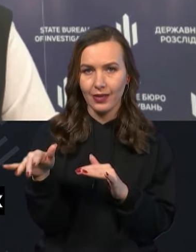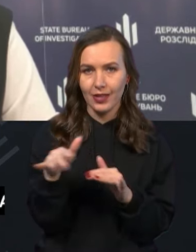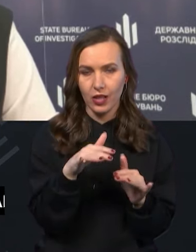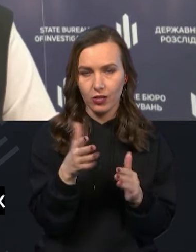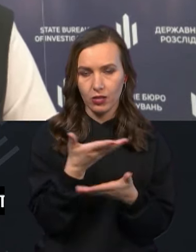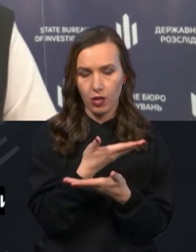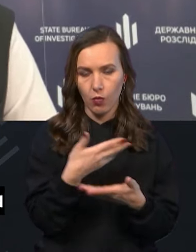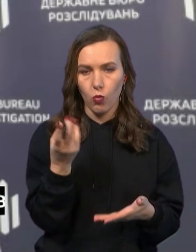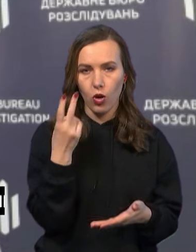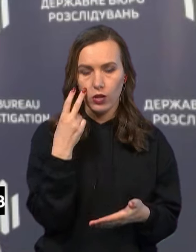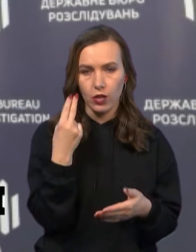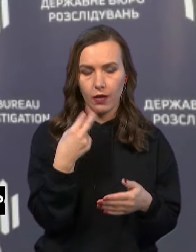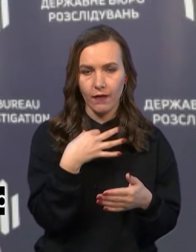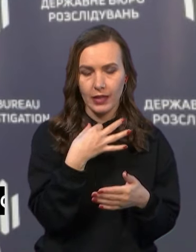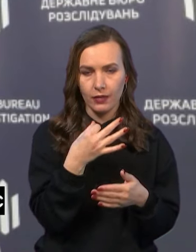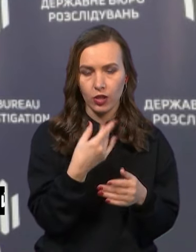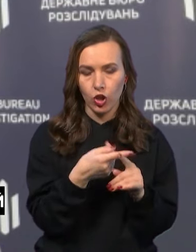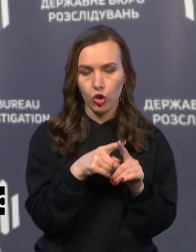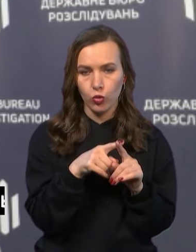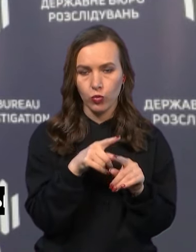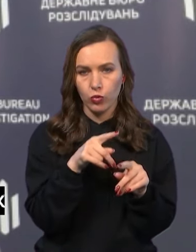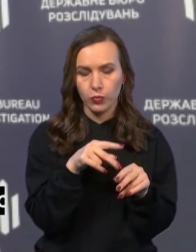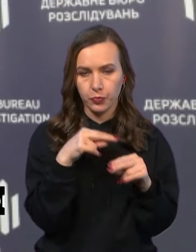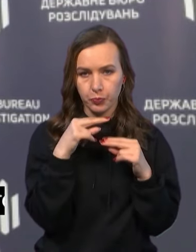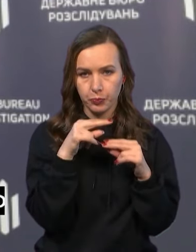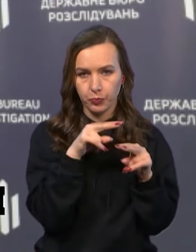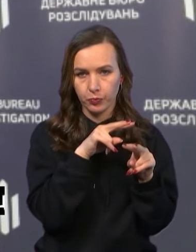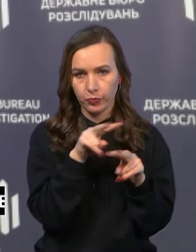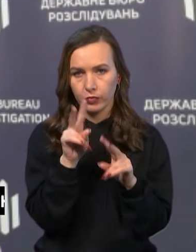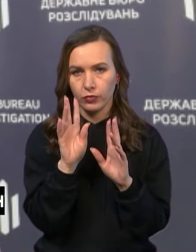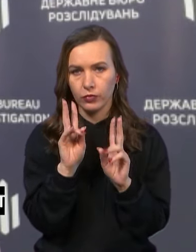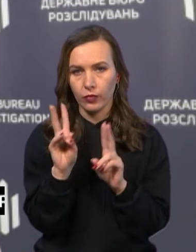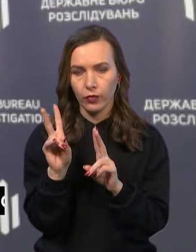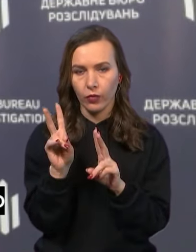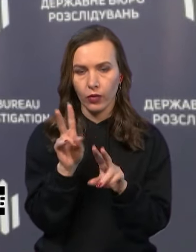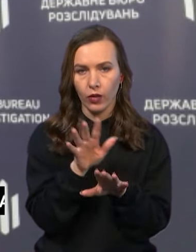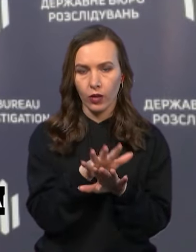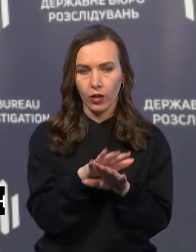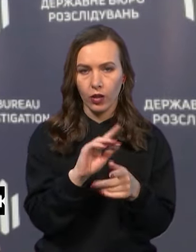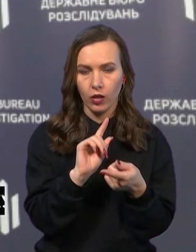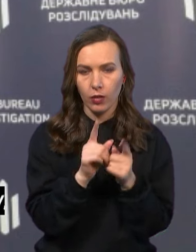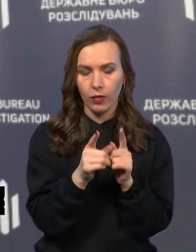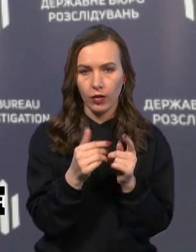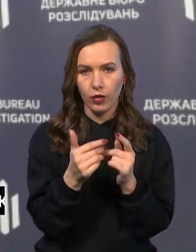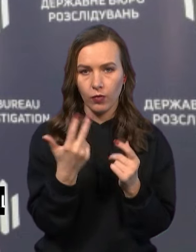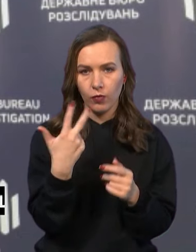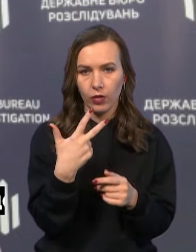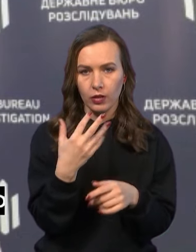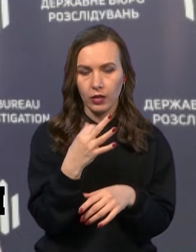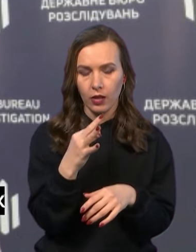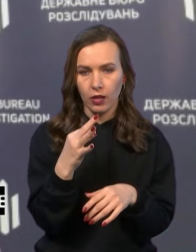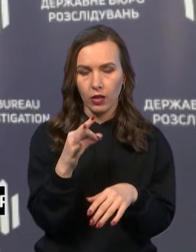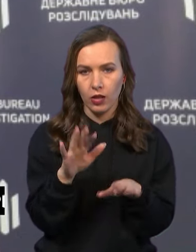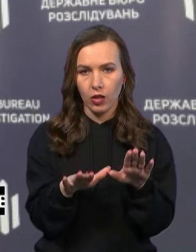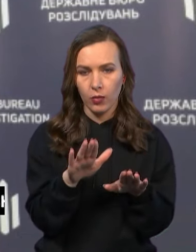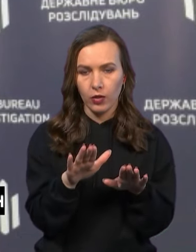Ми завжди зауважуємо на тому, що пильно стежимо за тими, хто перевзувається в повітрі, якому 30 стрібніків не обтяжують, як то